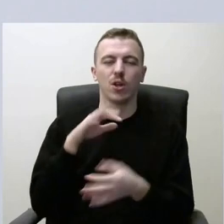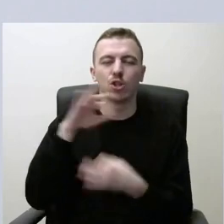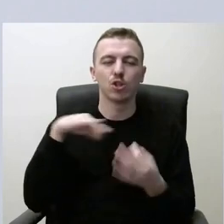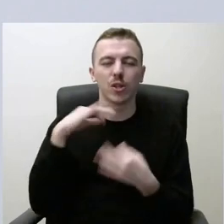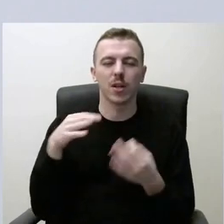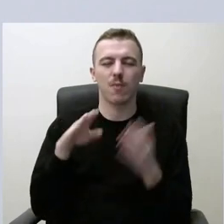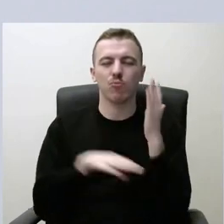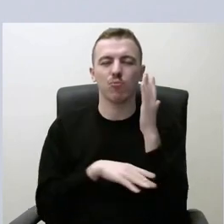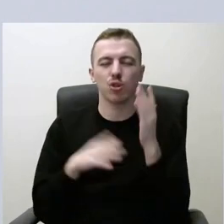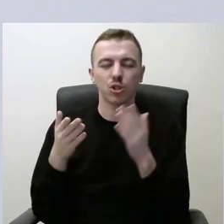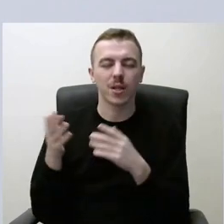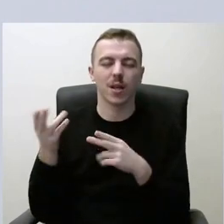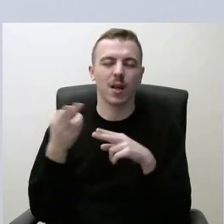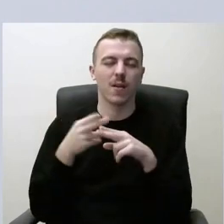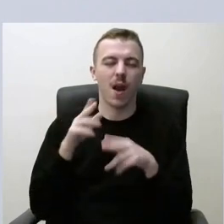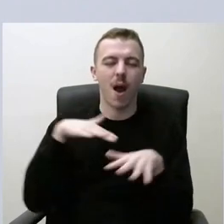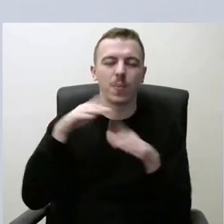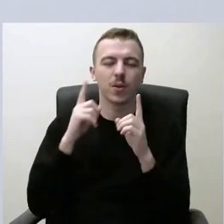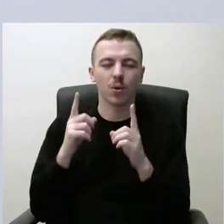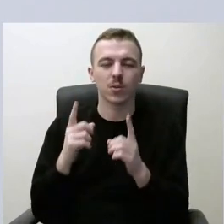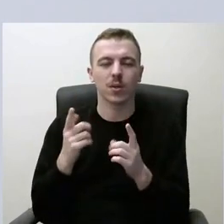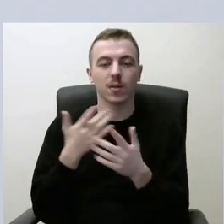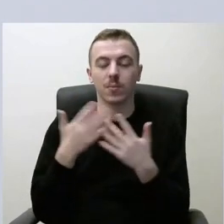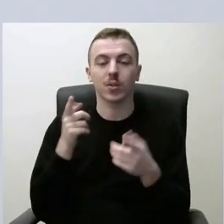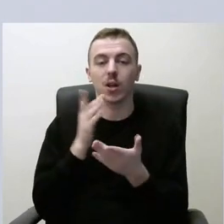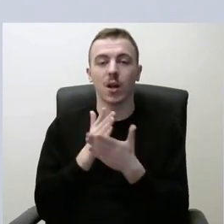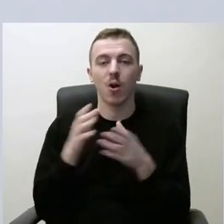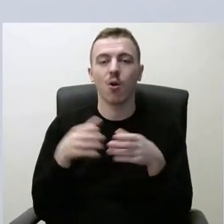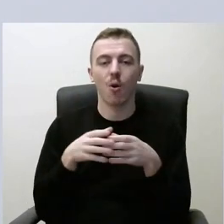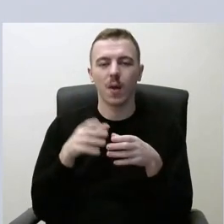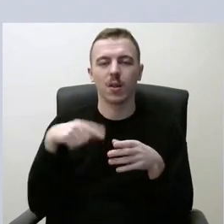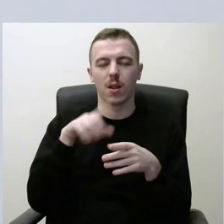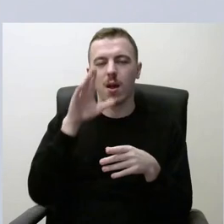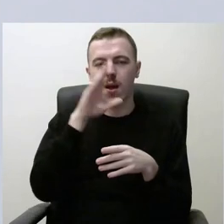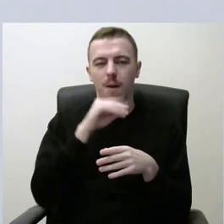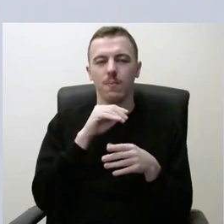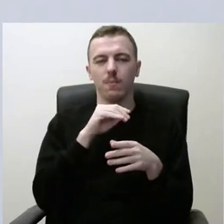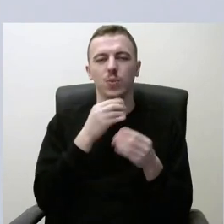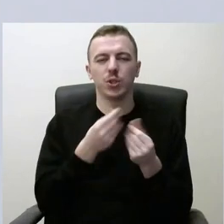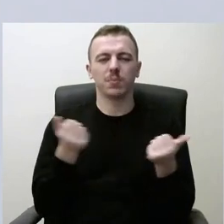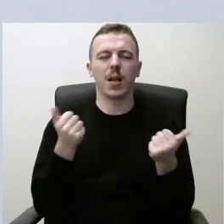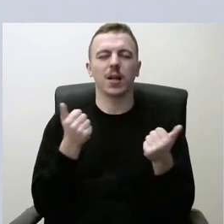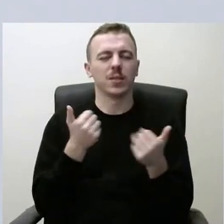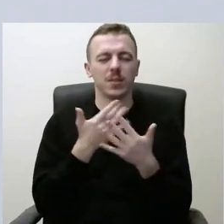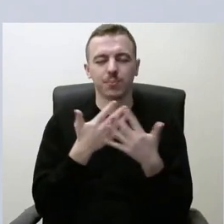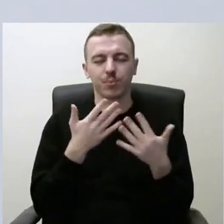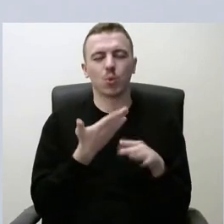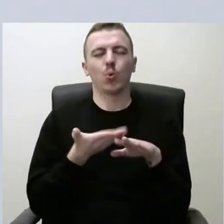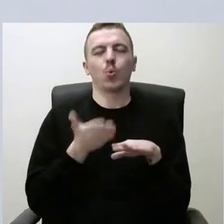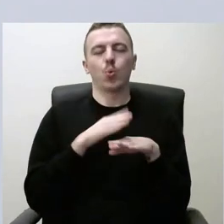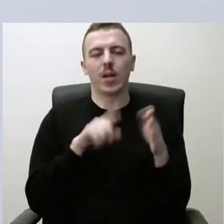miškininkai, aplinkos saugininkai. Ir tai yra tikrai komanda, kurį pajėgys spręsti pačius sunkiausius klausimus,